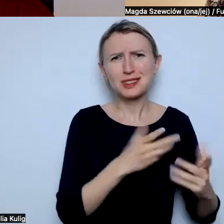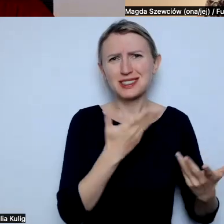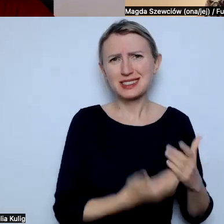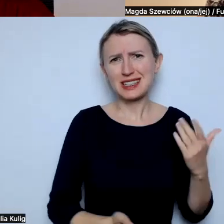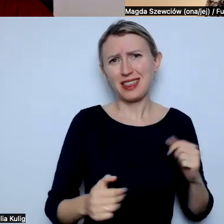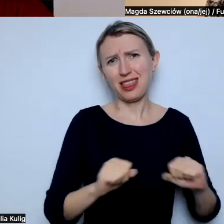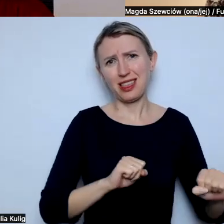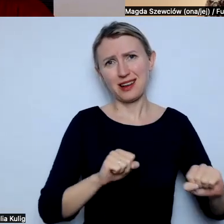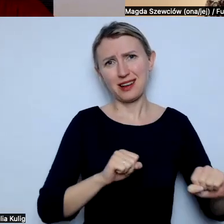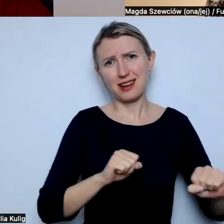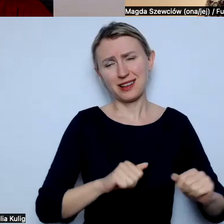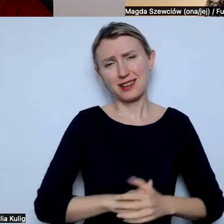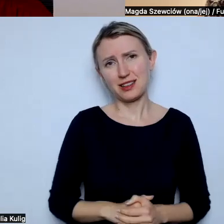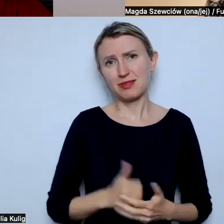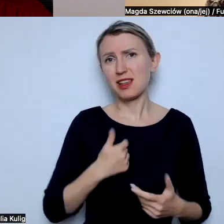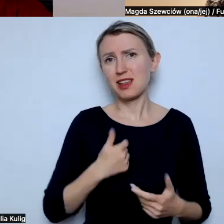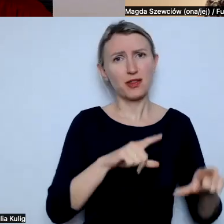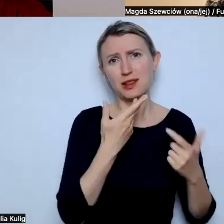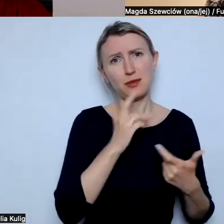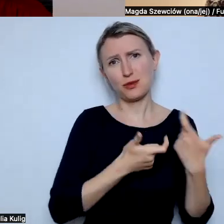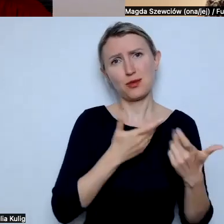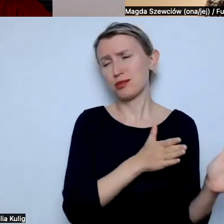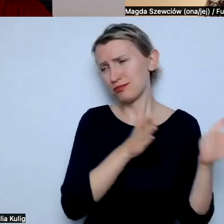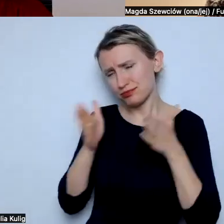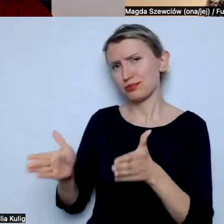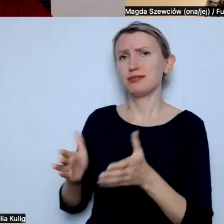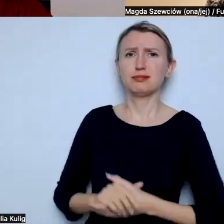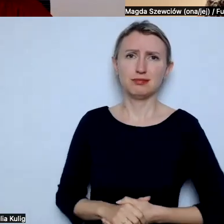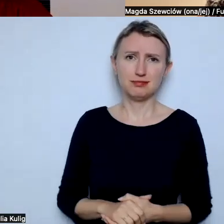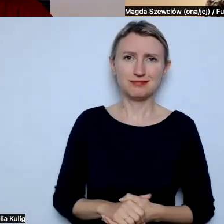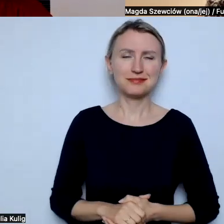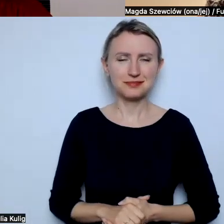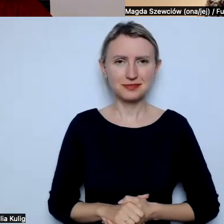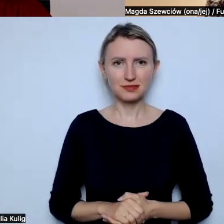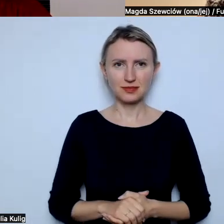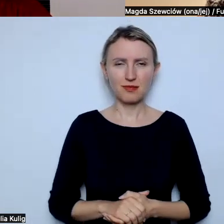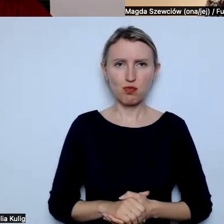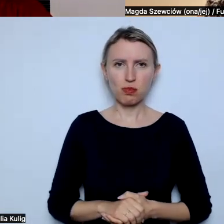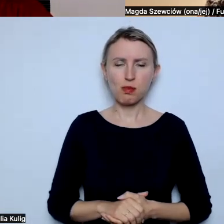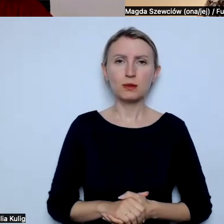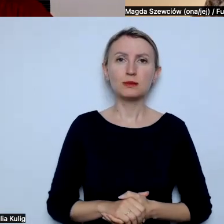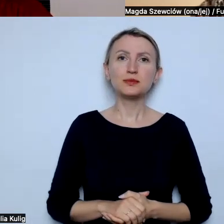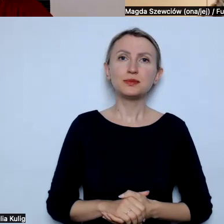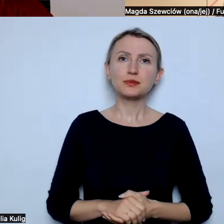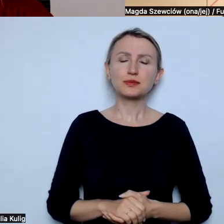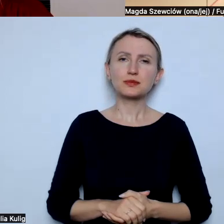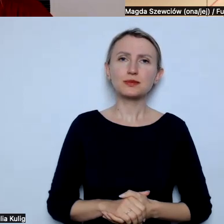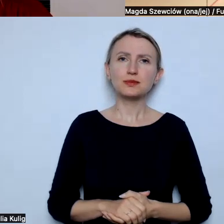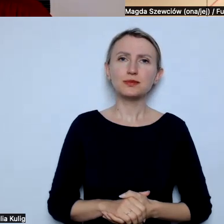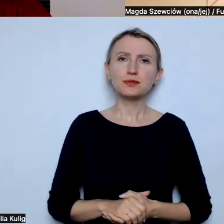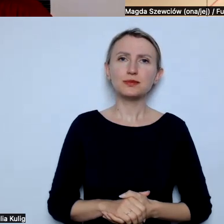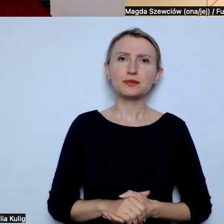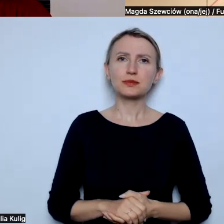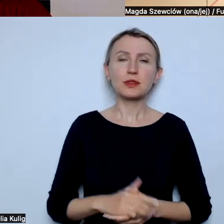osobiście wybieram, że nie będę tracić swojego czasu i emocji na takie rzeczy i że będę